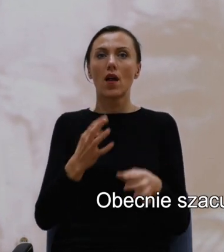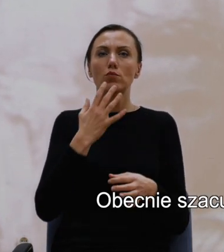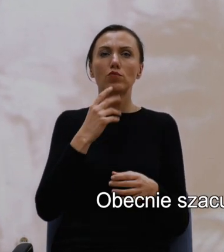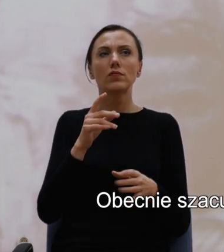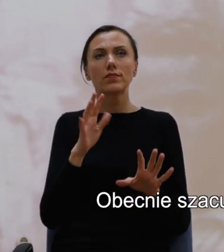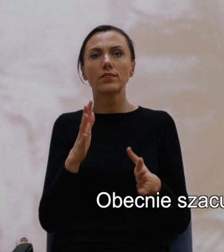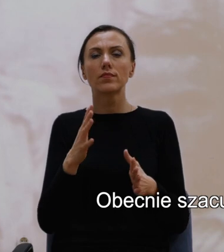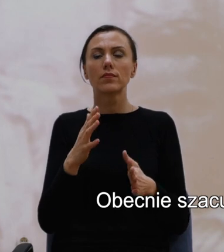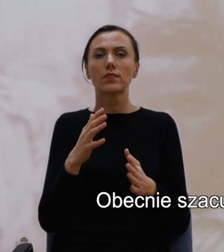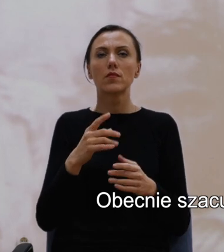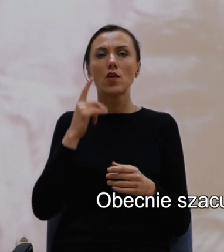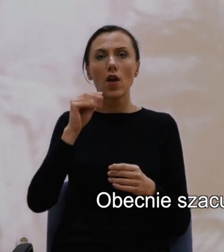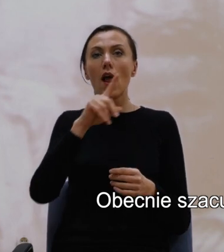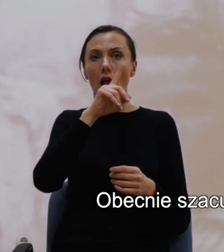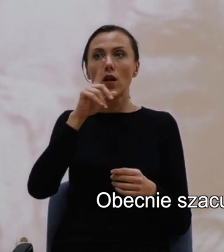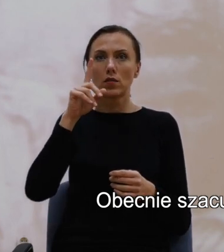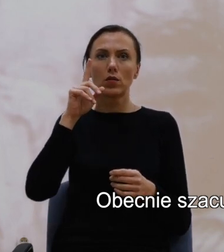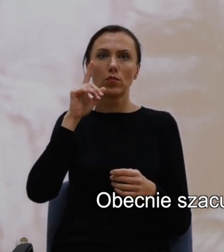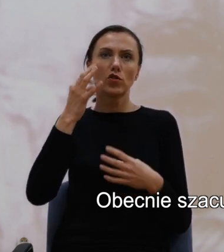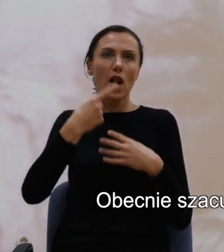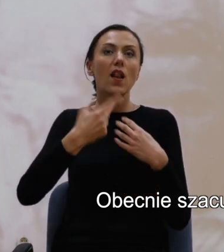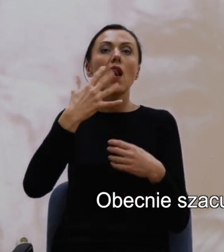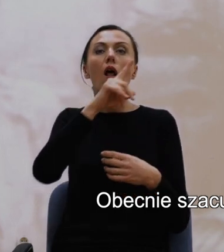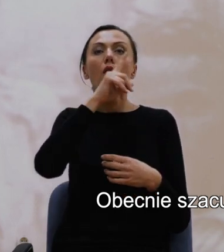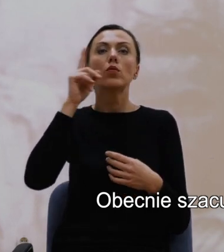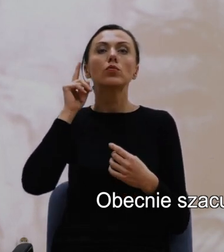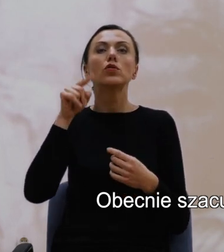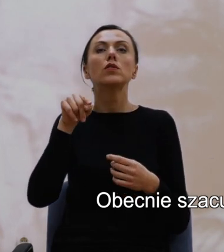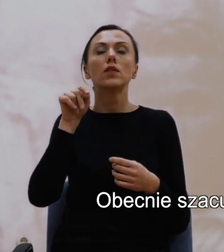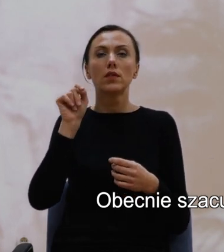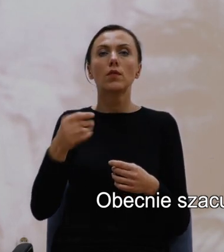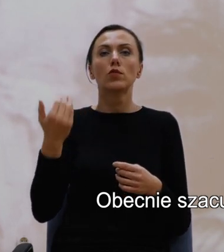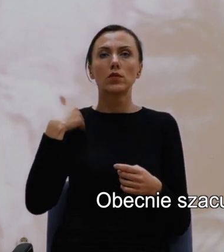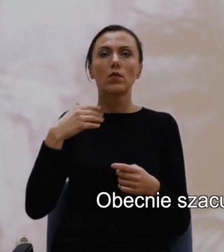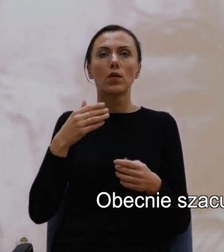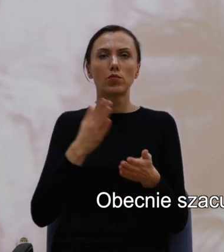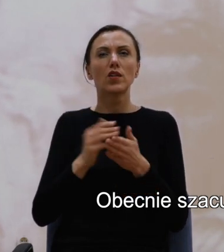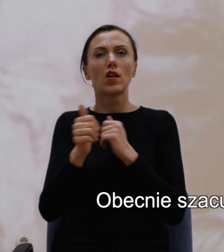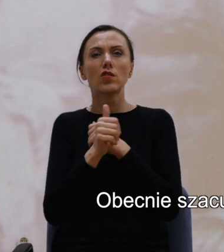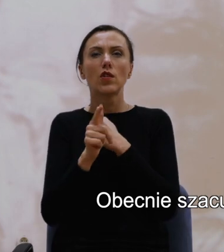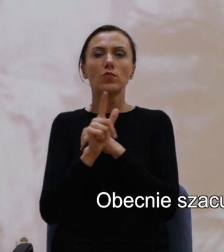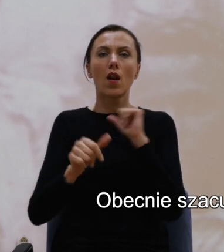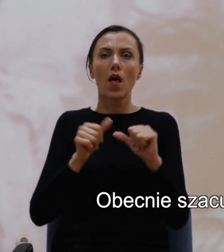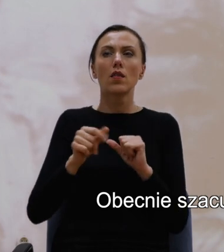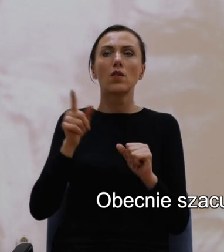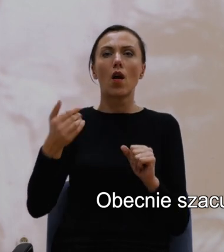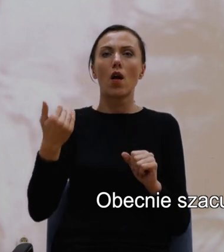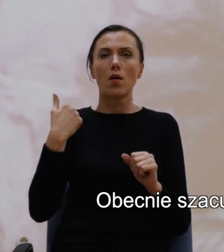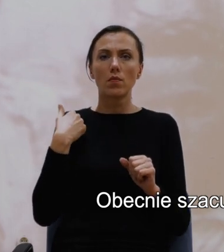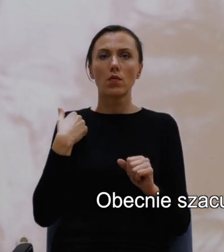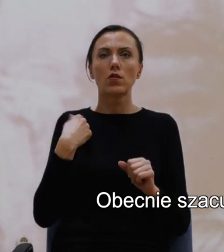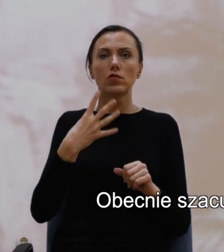liczba osób zlinczowanych przez 60-70 lat sięga